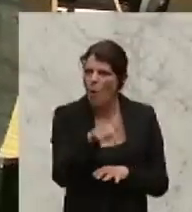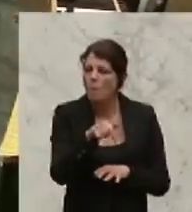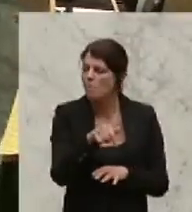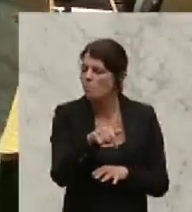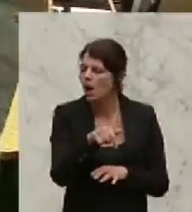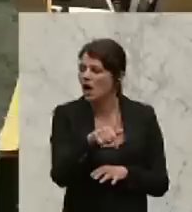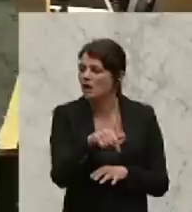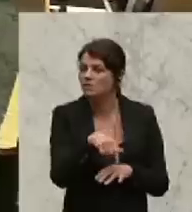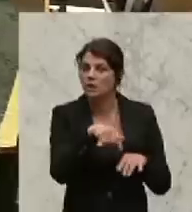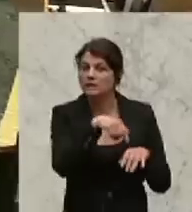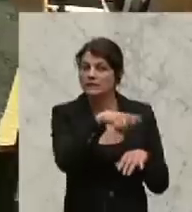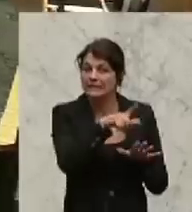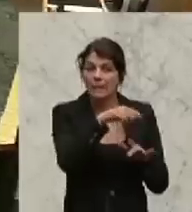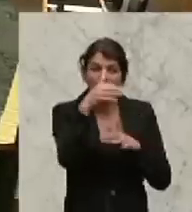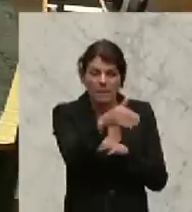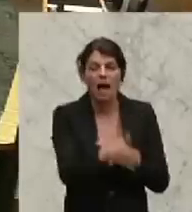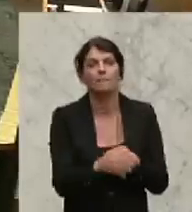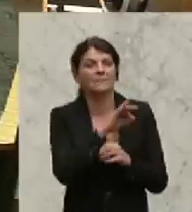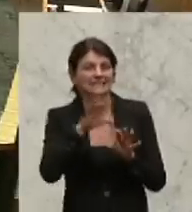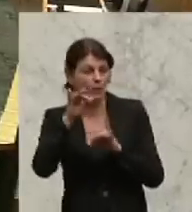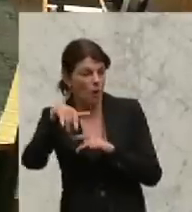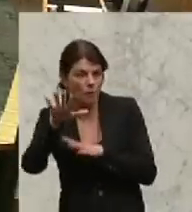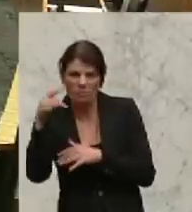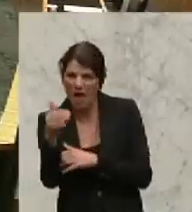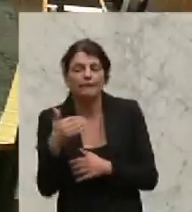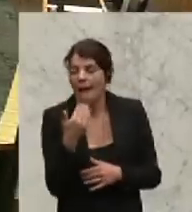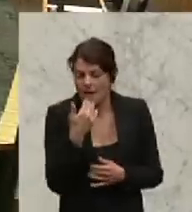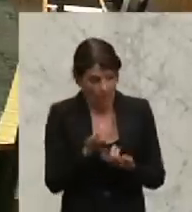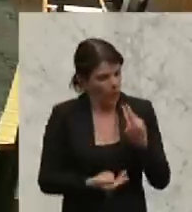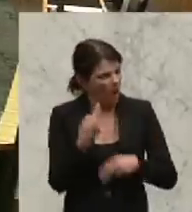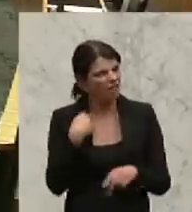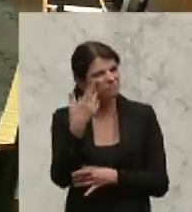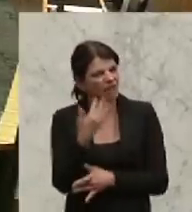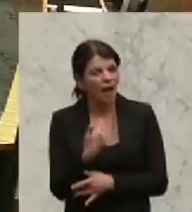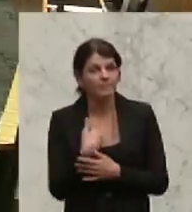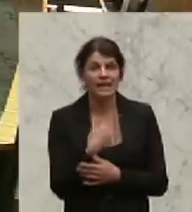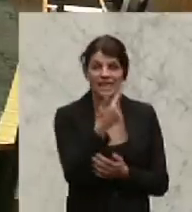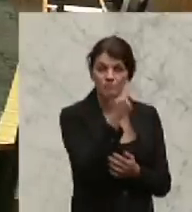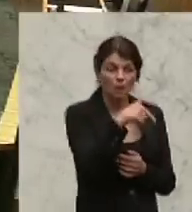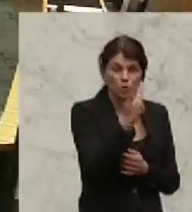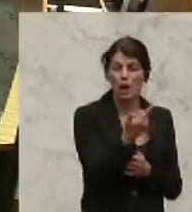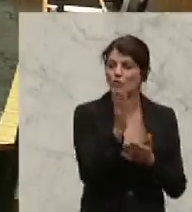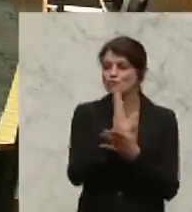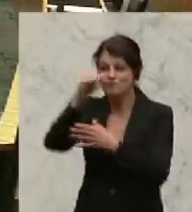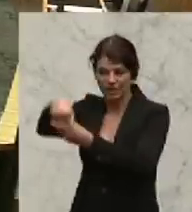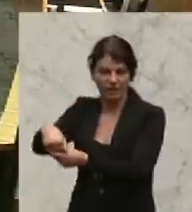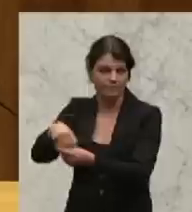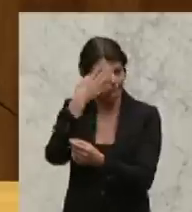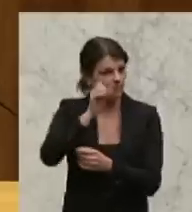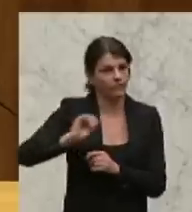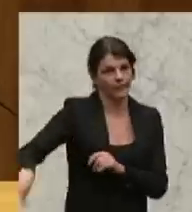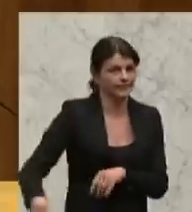Milliarden bis 10,5 Milliarden kommen. 2,2 sind drinnen, die können wir mehr oder weniger vergessen.